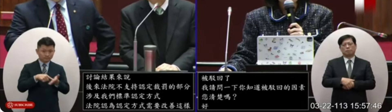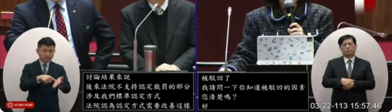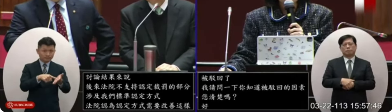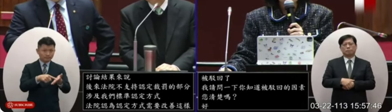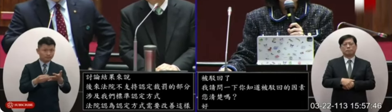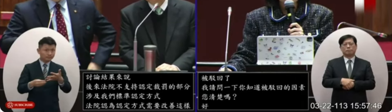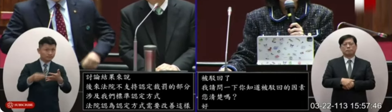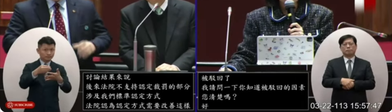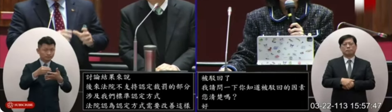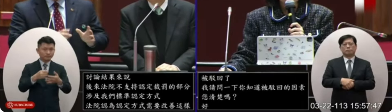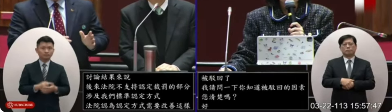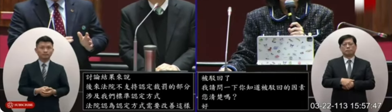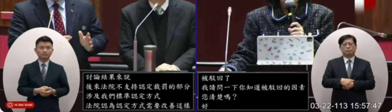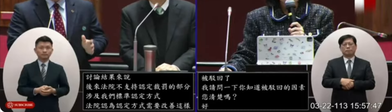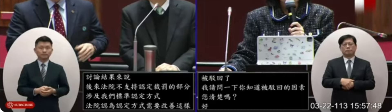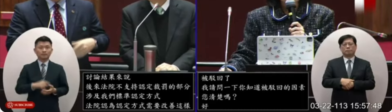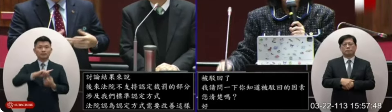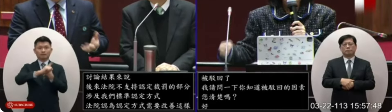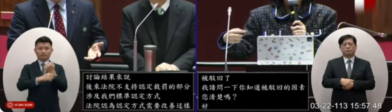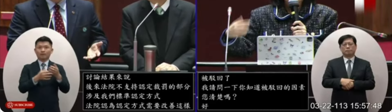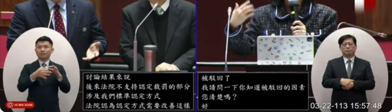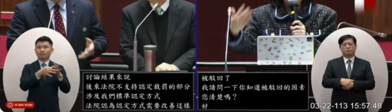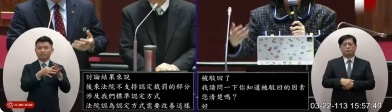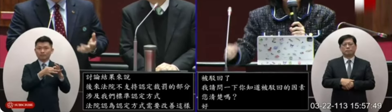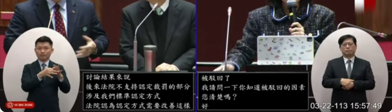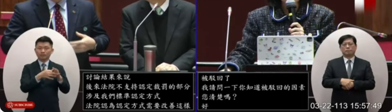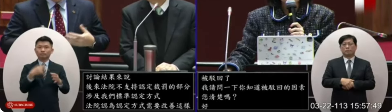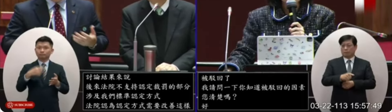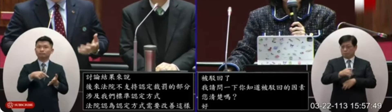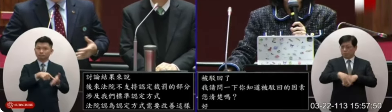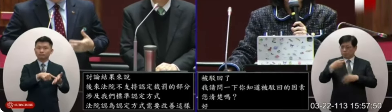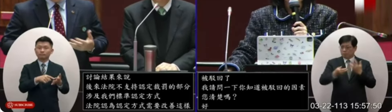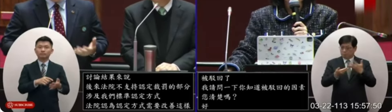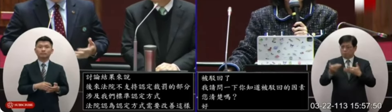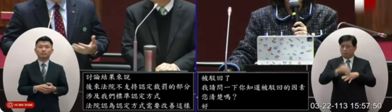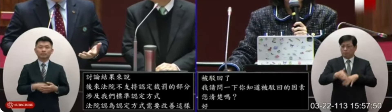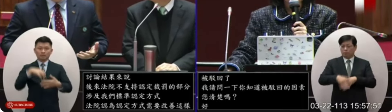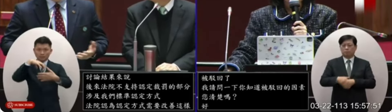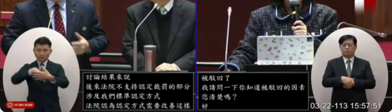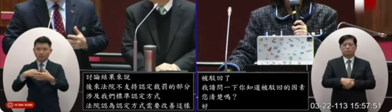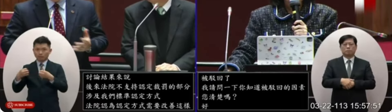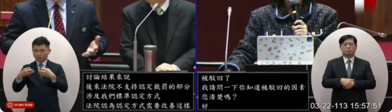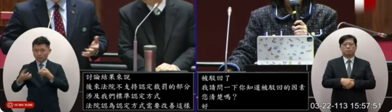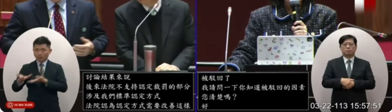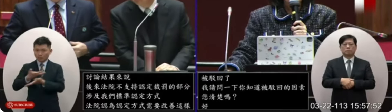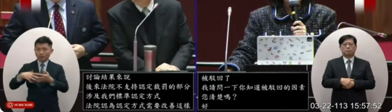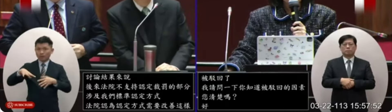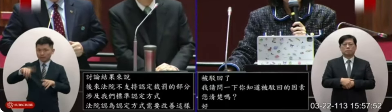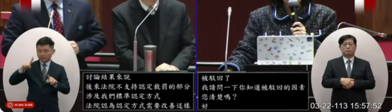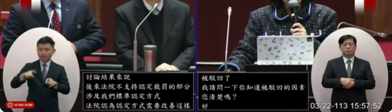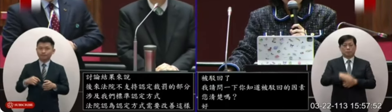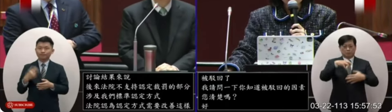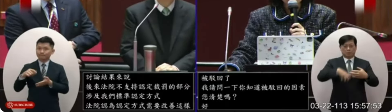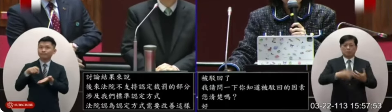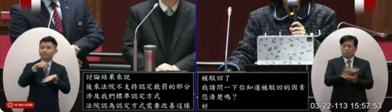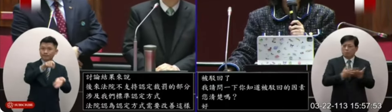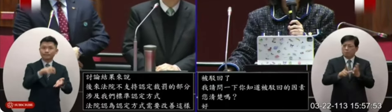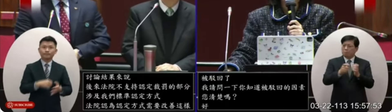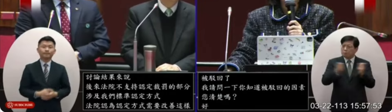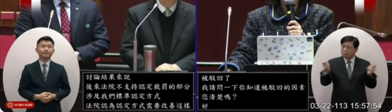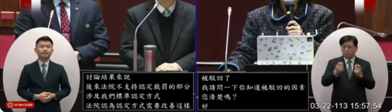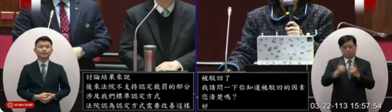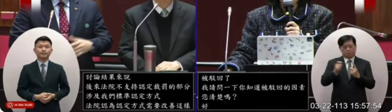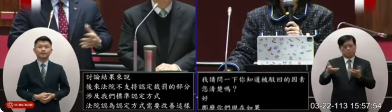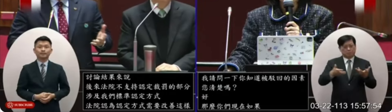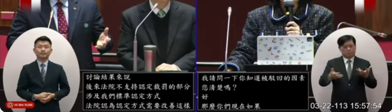結果這個在審在審就是說基本上法律的部分這裡在審嗎你們還會繼續上所以我們會在內部溝通一下應該不會再提你們溝通多